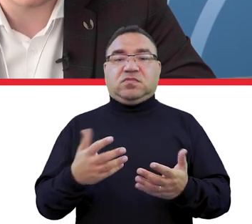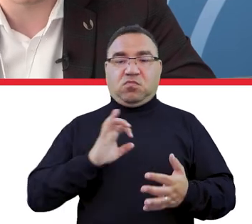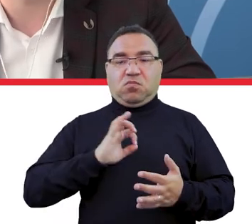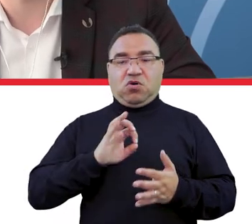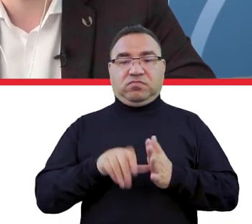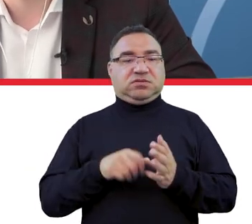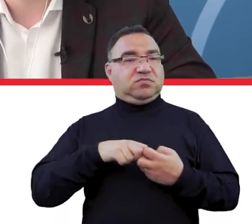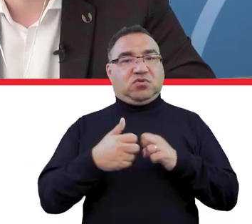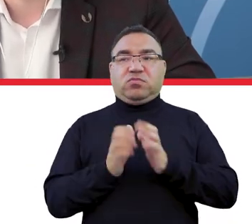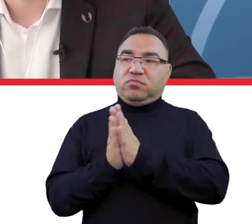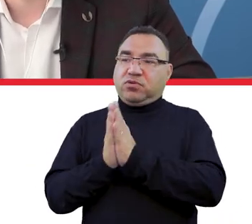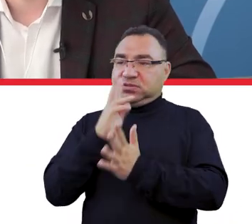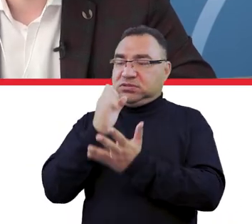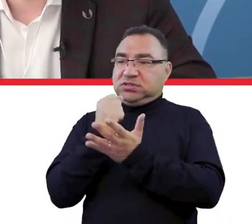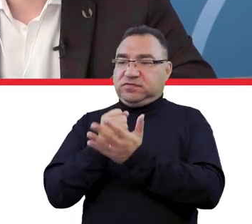problematyczne.